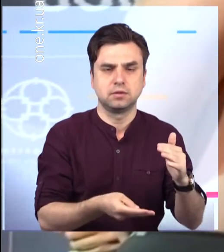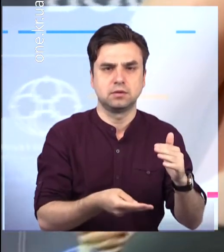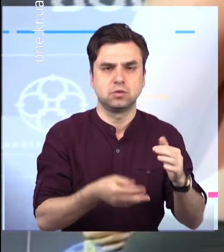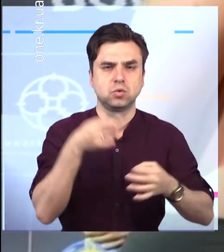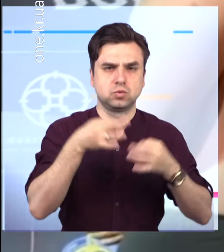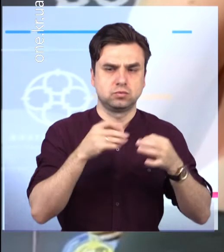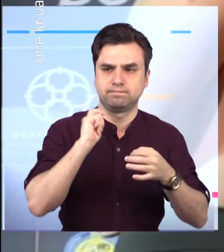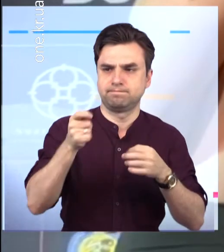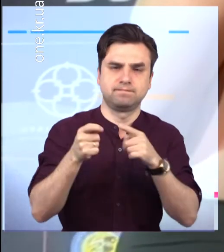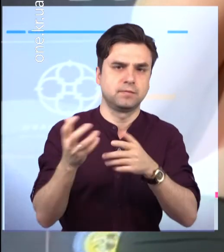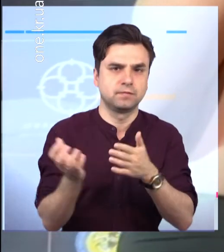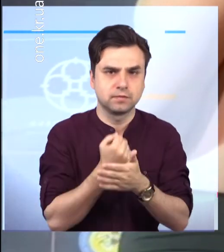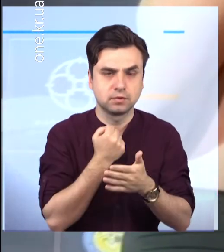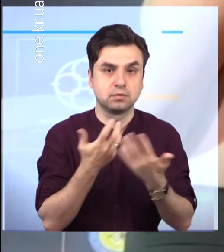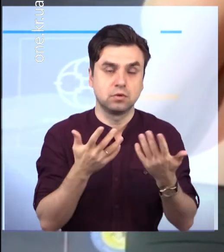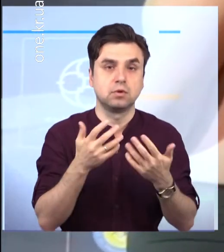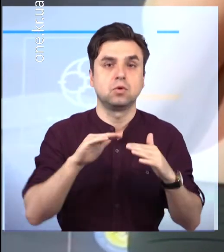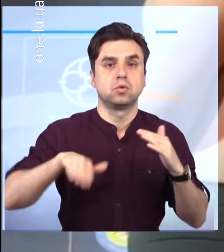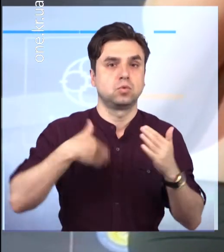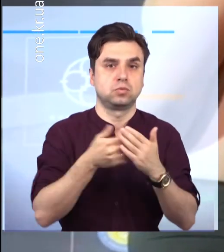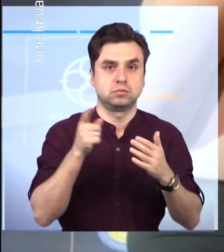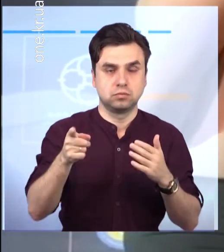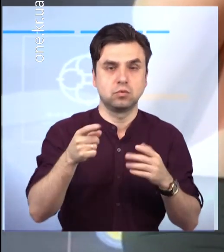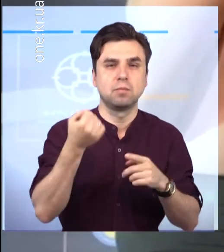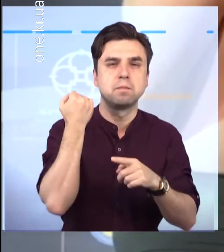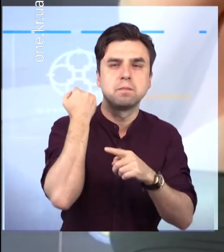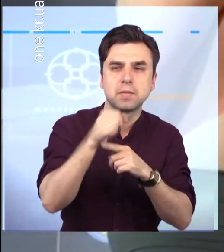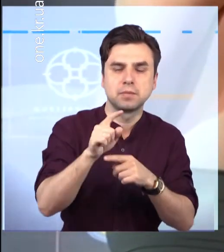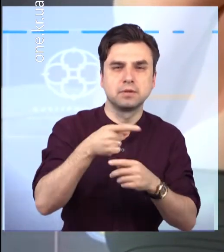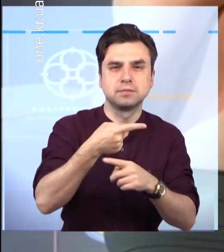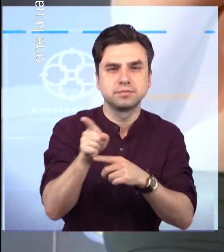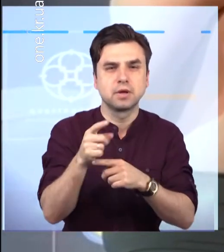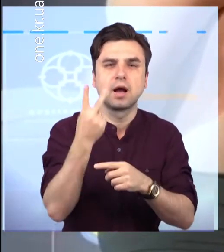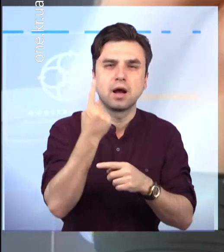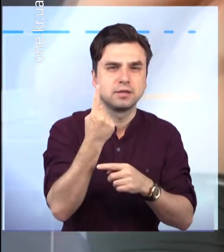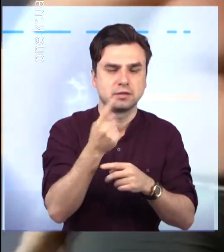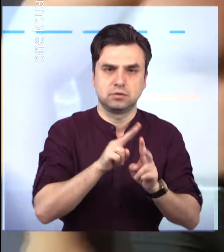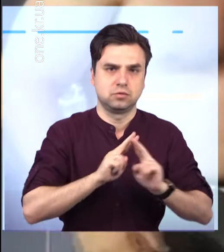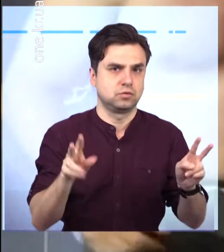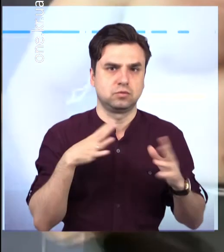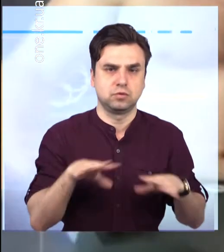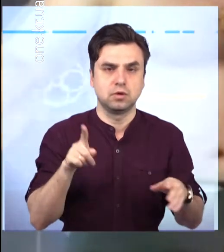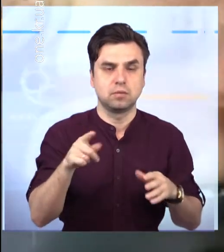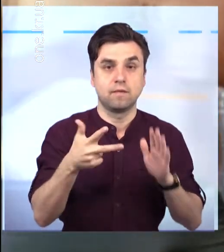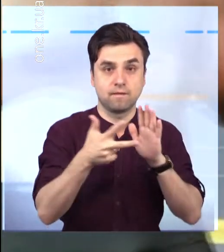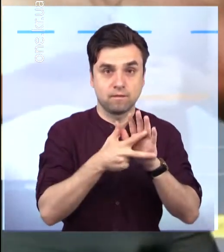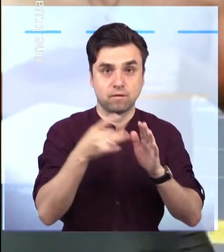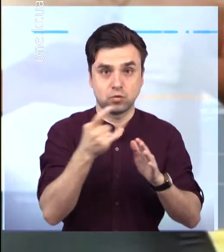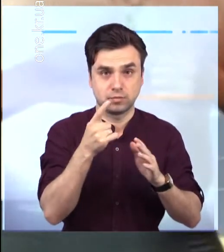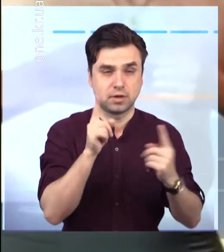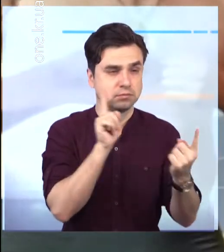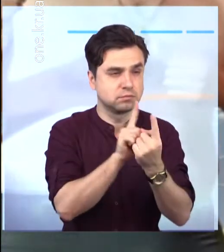технічним нокаутом. Таким чином Ігор Шевадзуцький досі залишається непереможним на професійному ринзі протягом останніх